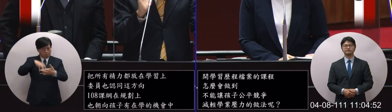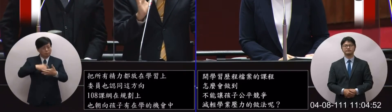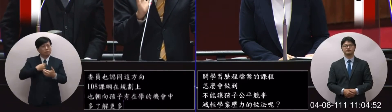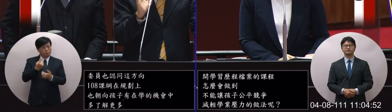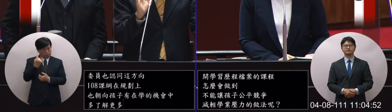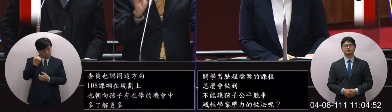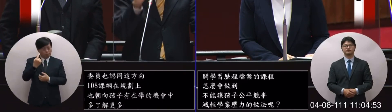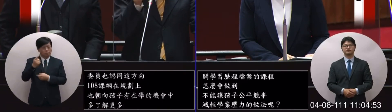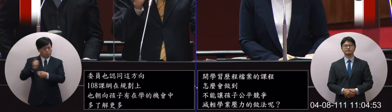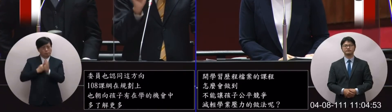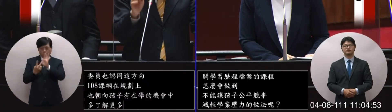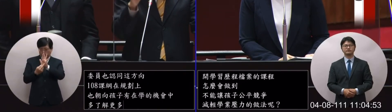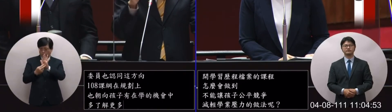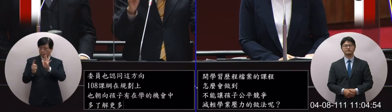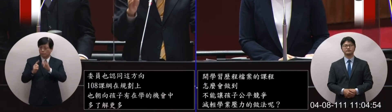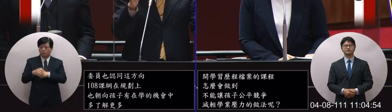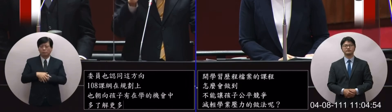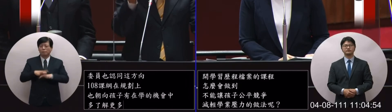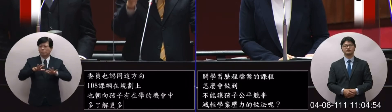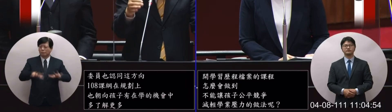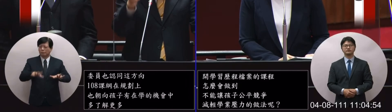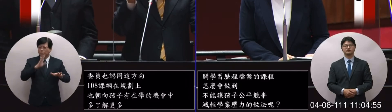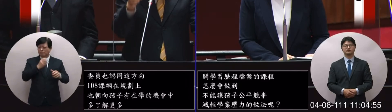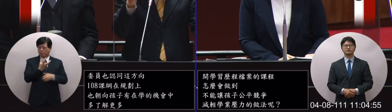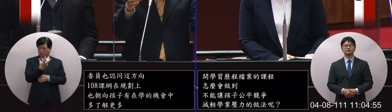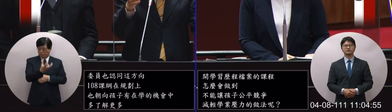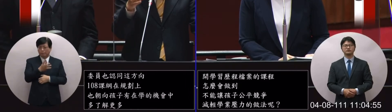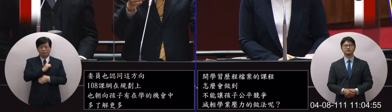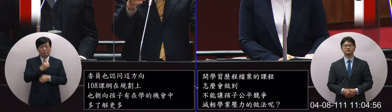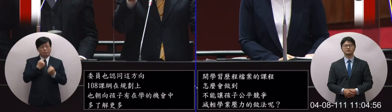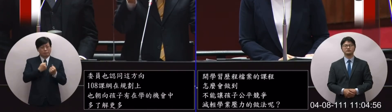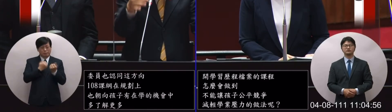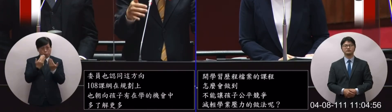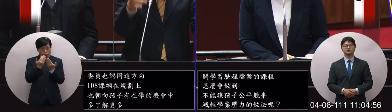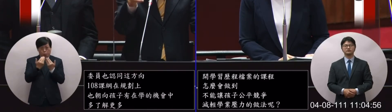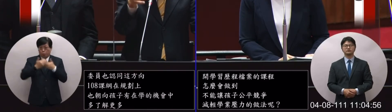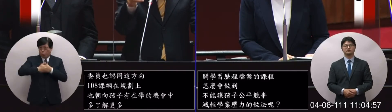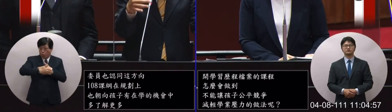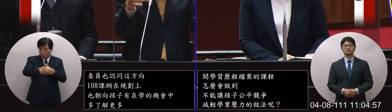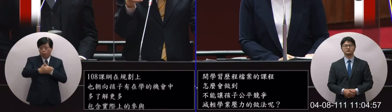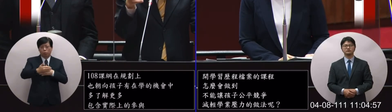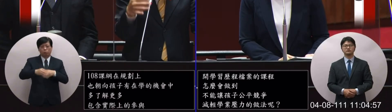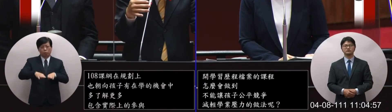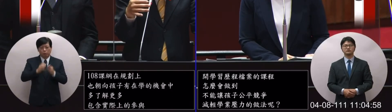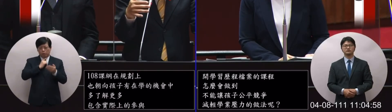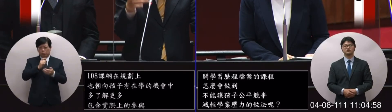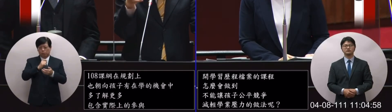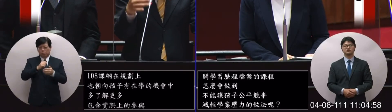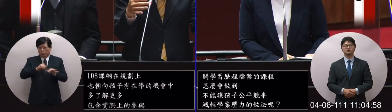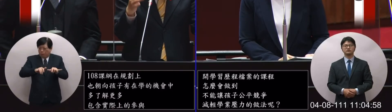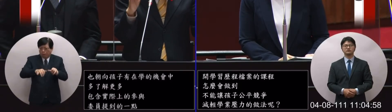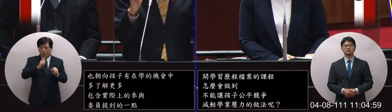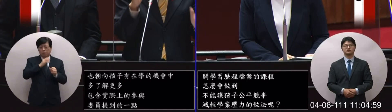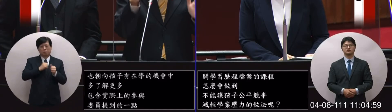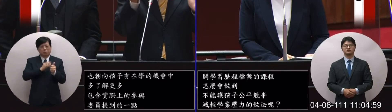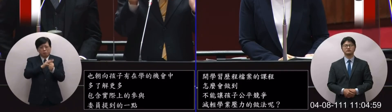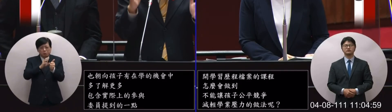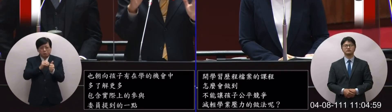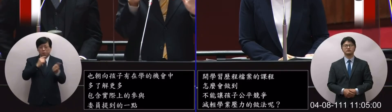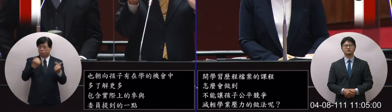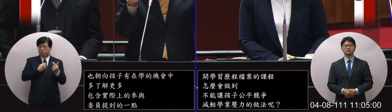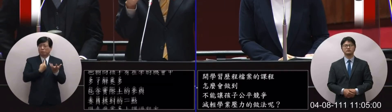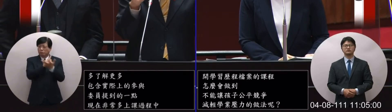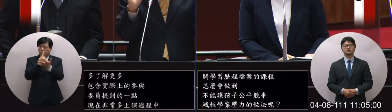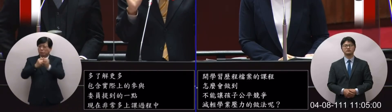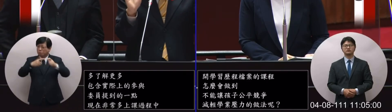我認為委員要講的現在非常多就是他在上課的過程當中去做這些的學習並不是一直要他去